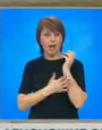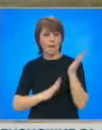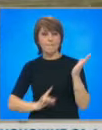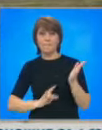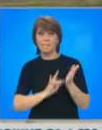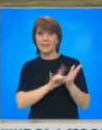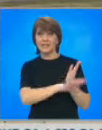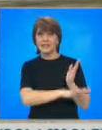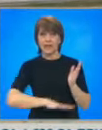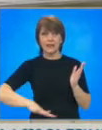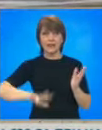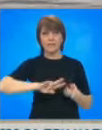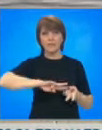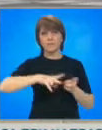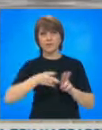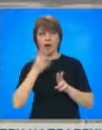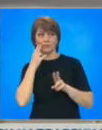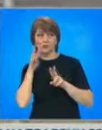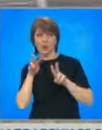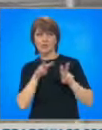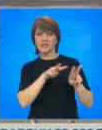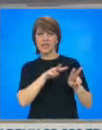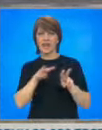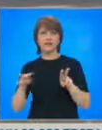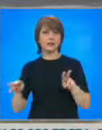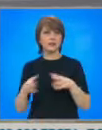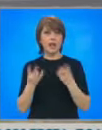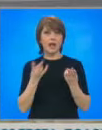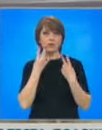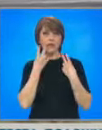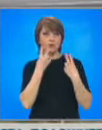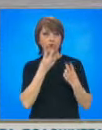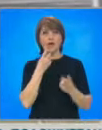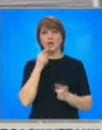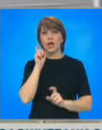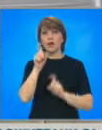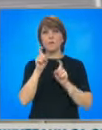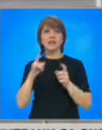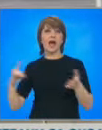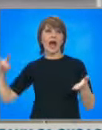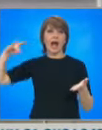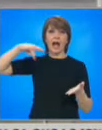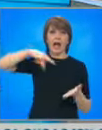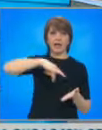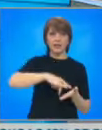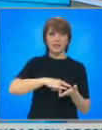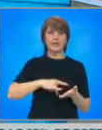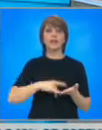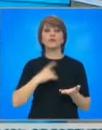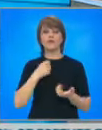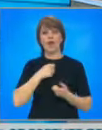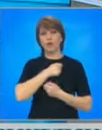зрелище на любителите на екстремни кадри, които наблюдават и коментират кацането на самолетите в трудни условия.